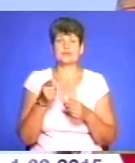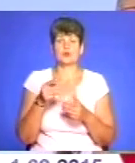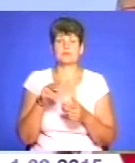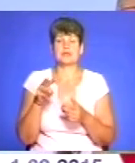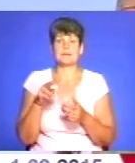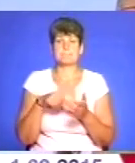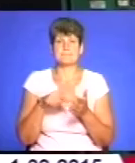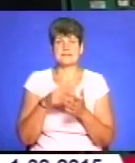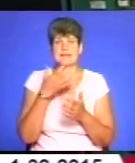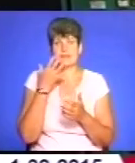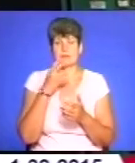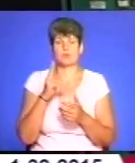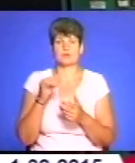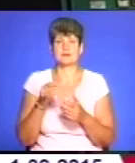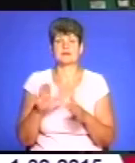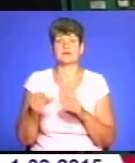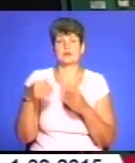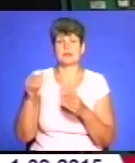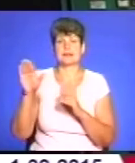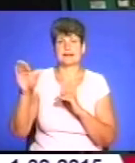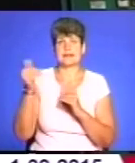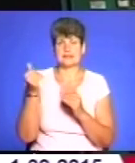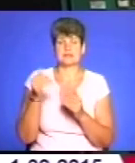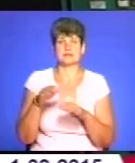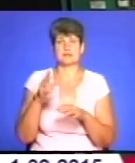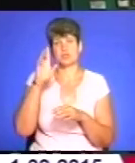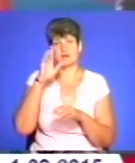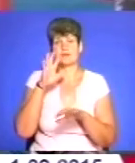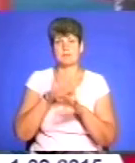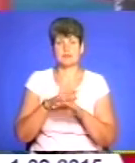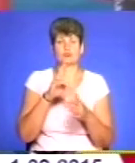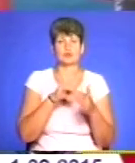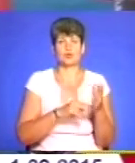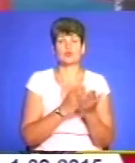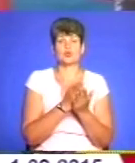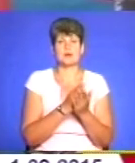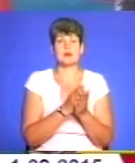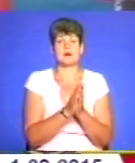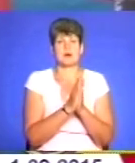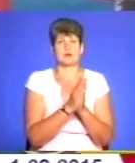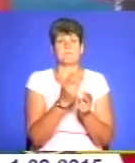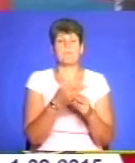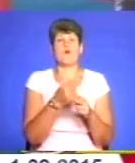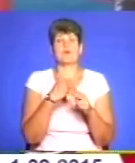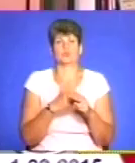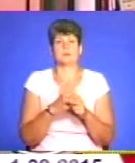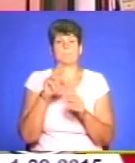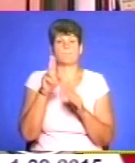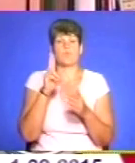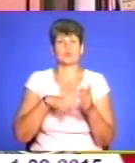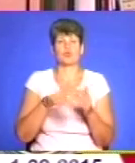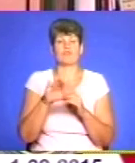Теплокомуненерго звернулося за кредитом до одного з державних банків та до податкової служби з проханням повернути частину податкового кредиту,